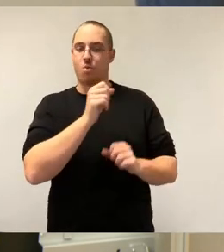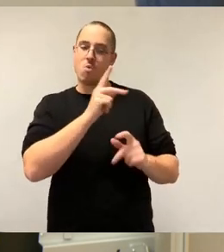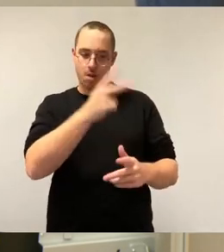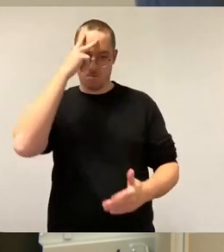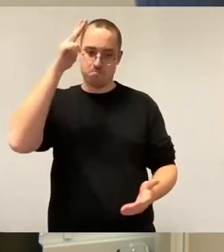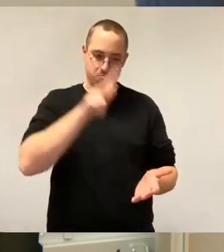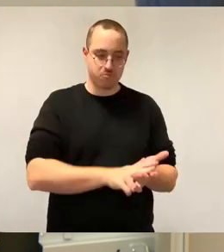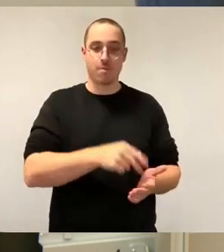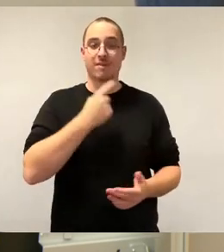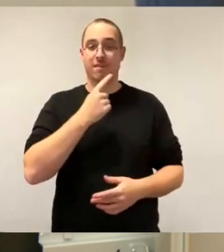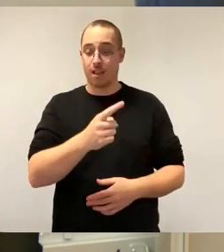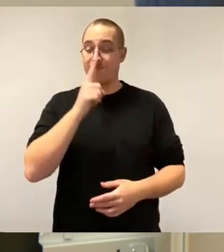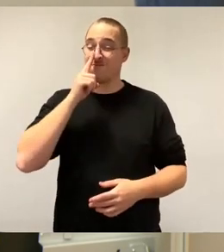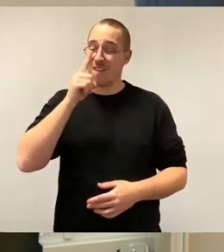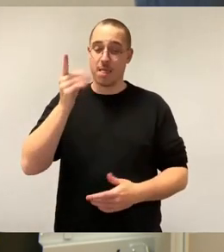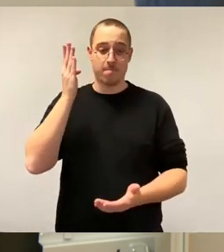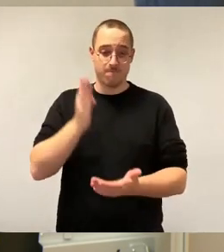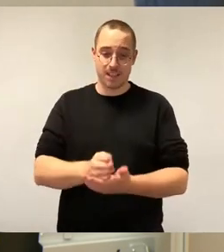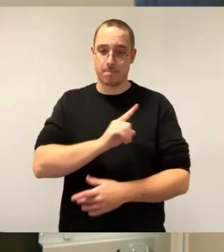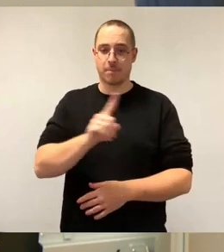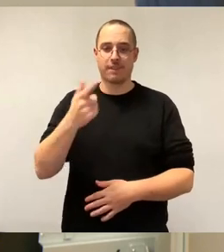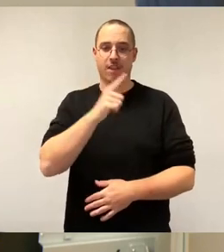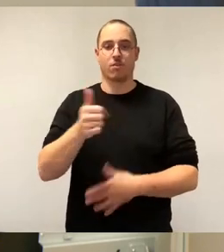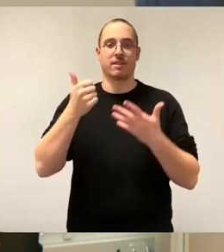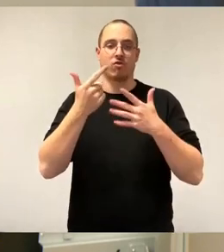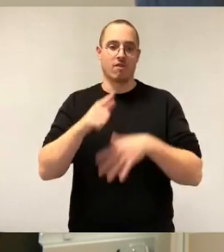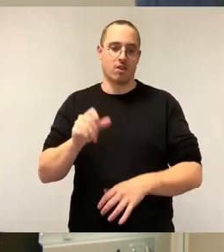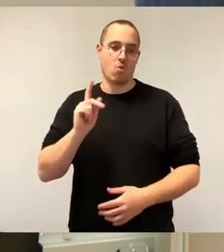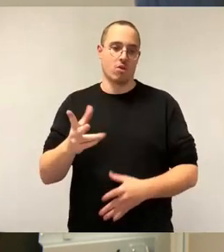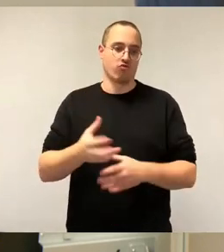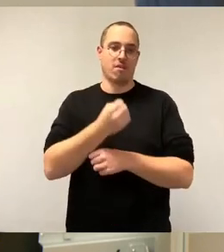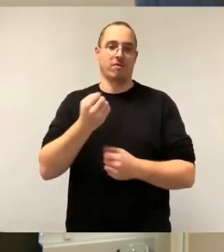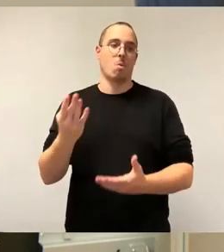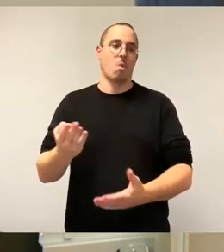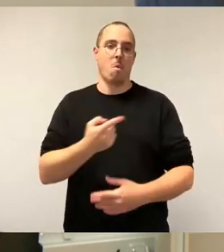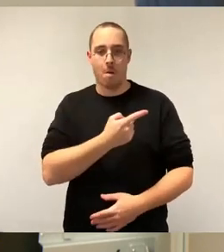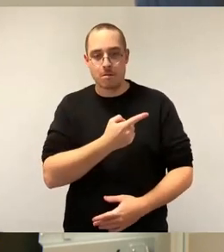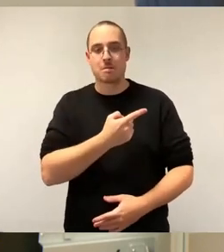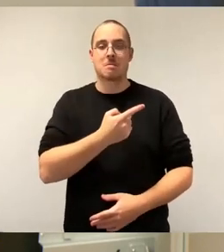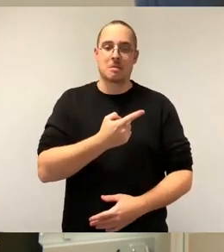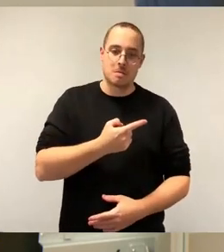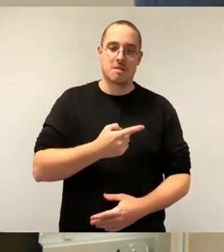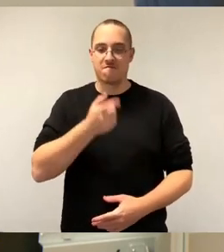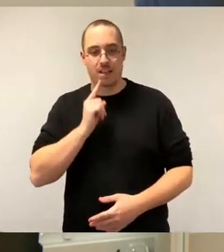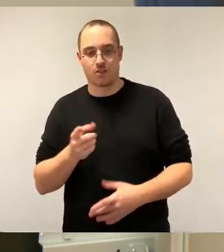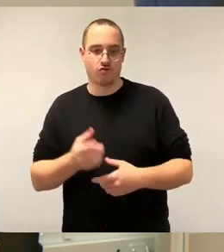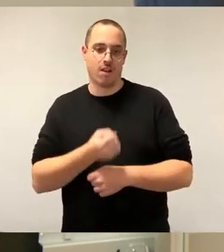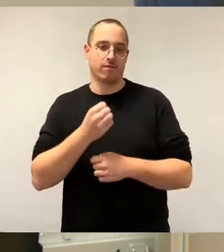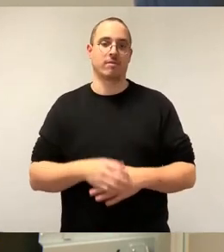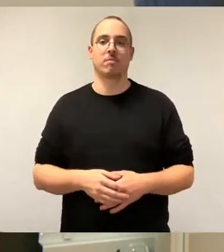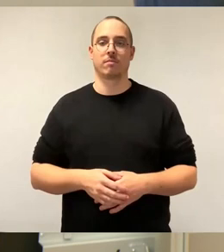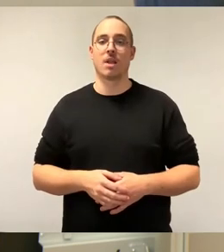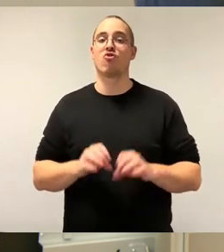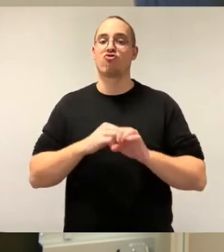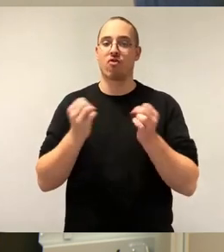Wegen dieser 1,6 Millionen Euro Förderung soll die Stadt jetzt weitere 1,7 Millionen Euro zuschießen, damit der Bau beginnen kann. Bei einem